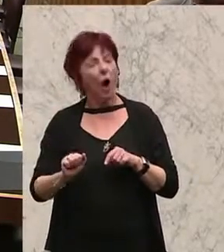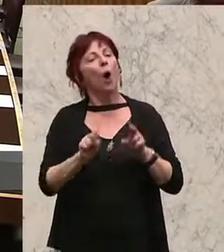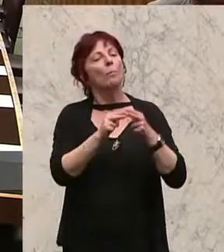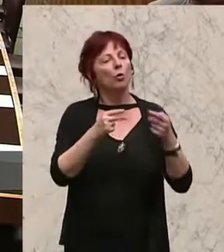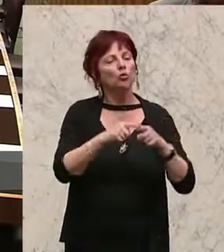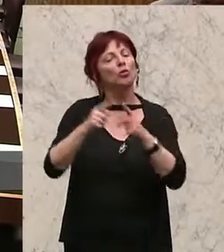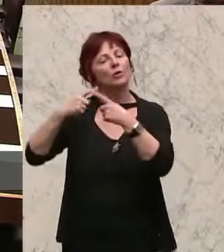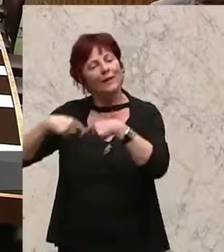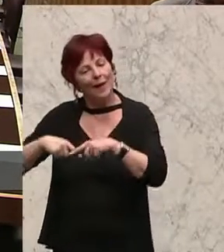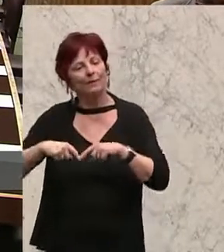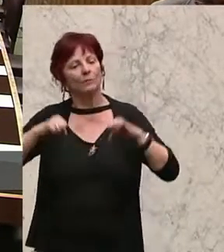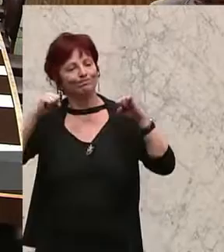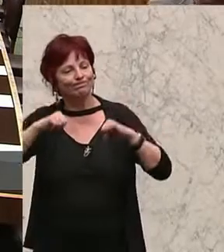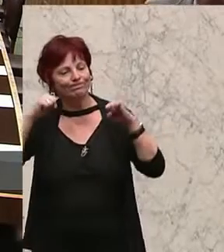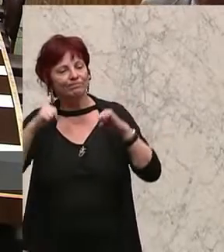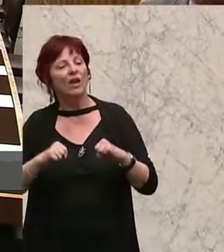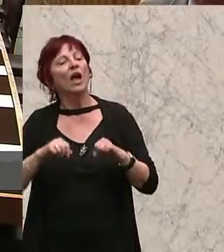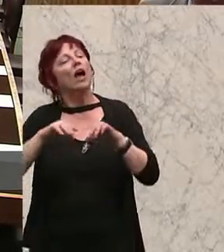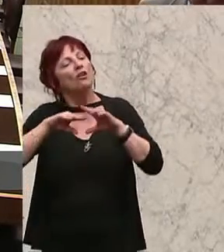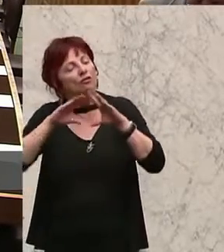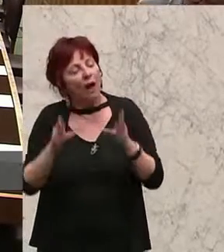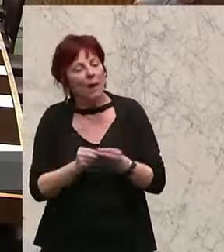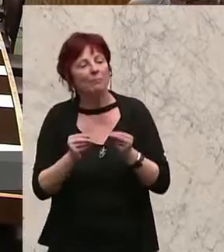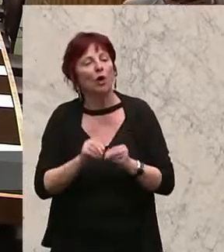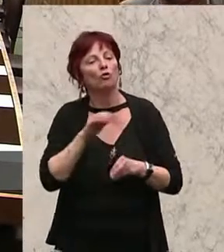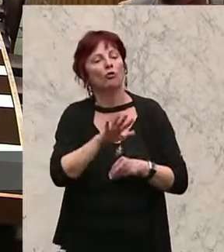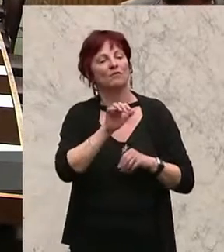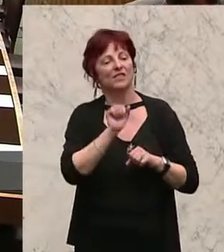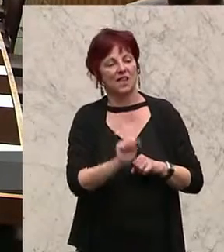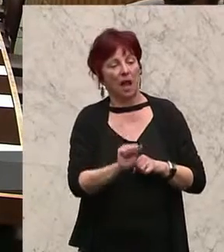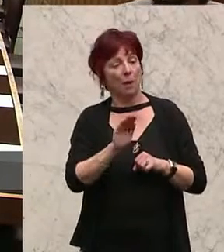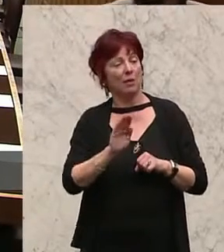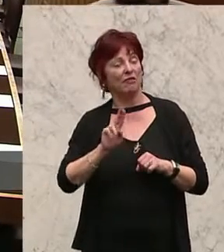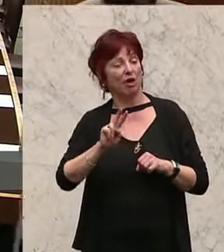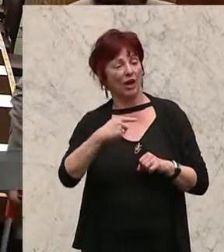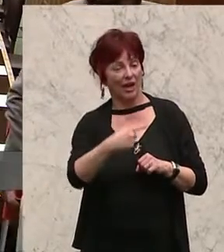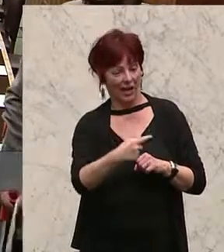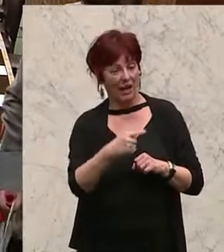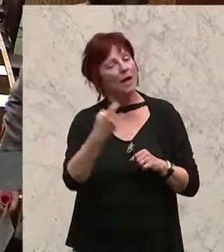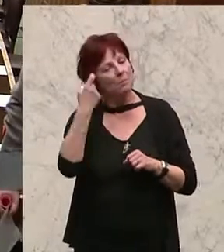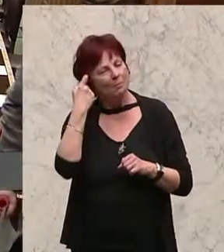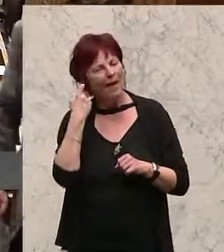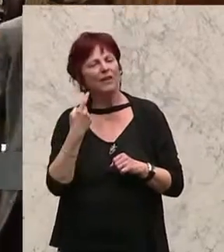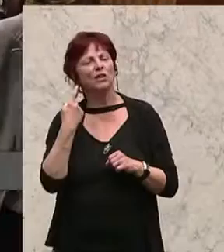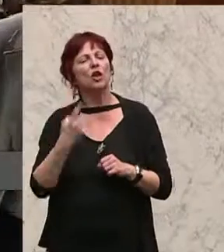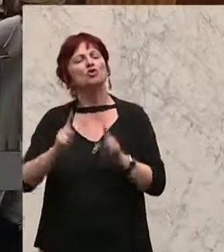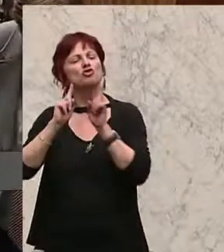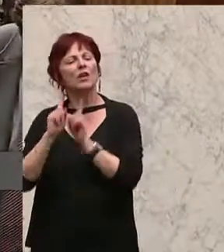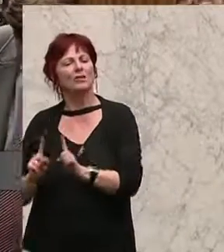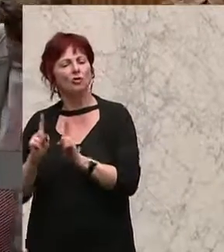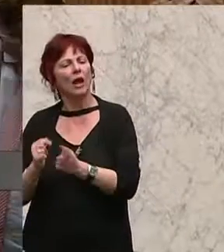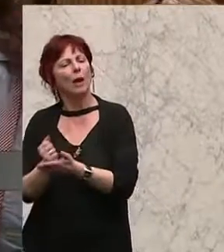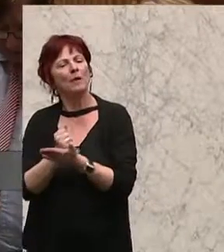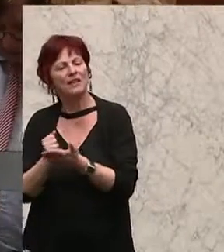Außerdem soll der Status als Kronzeuge künftig auch noch während der Hauptverhandlung beantragt werden können. Weiters behandelt wird eine